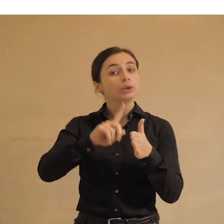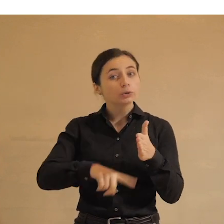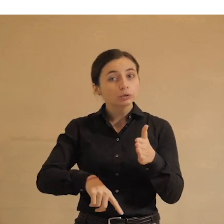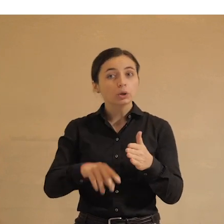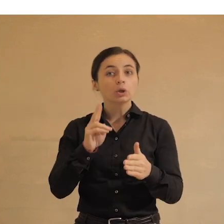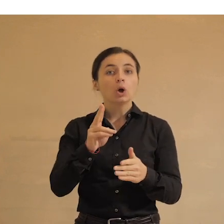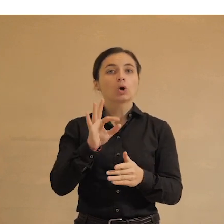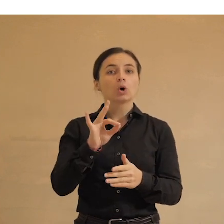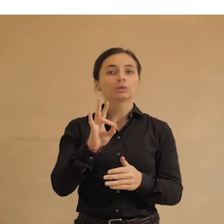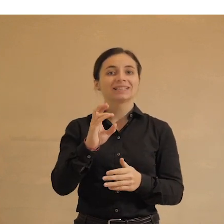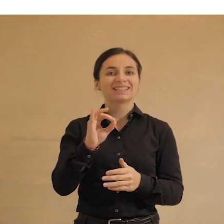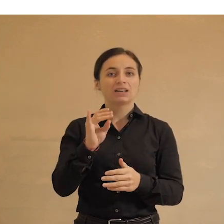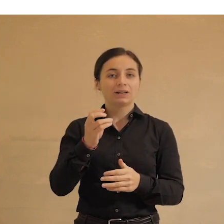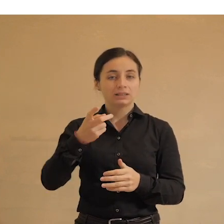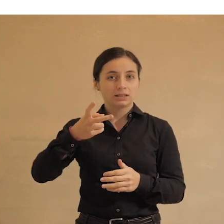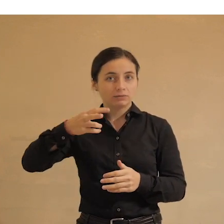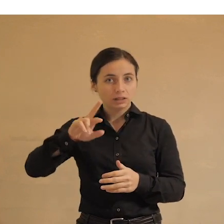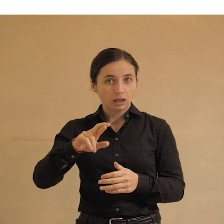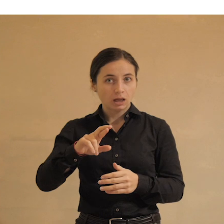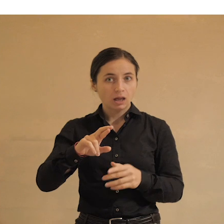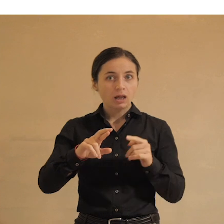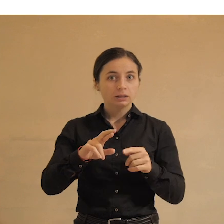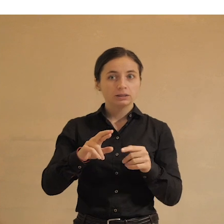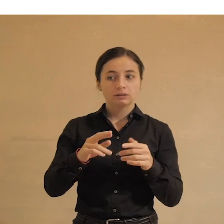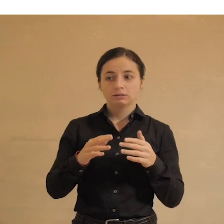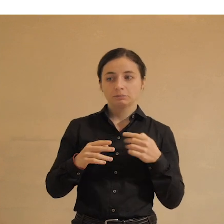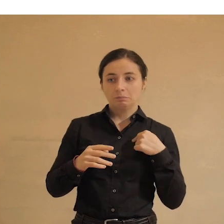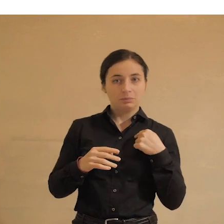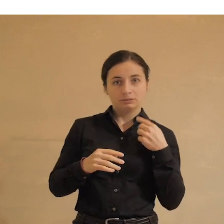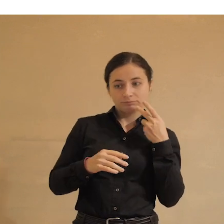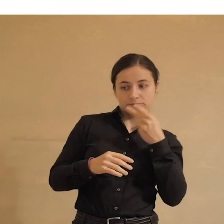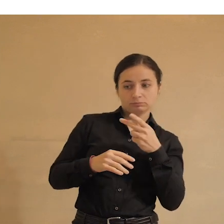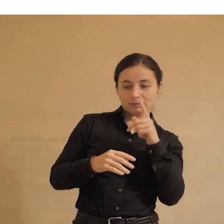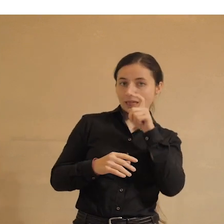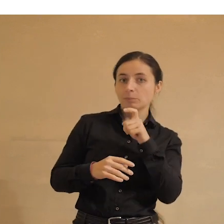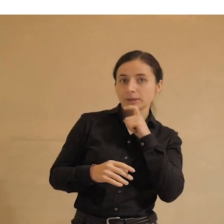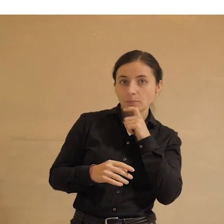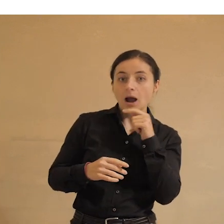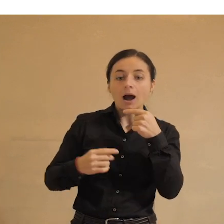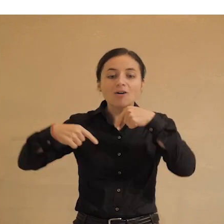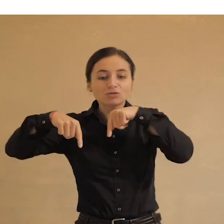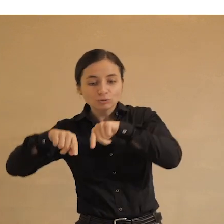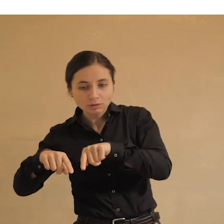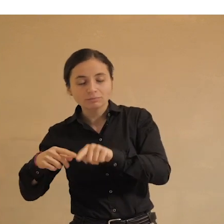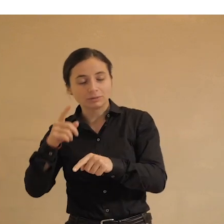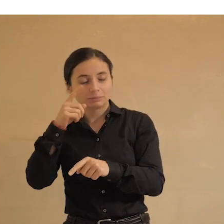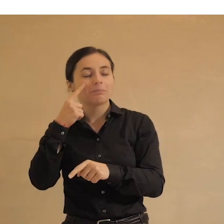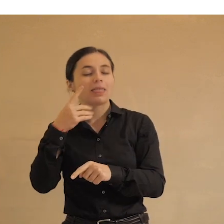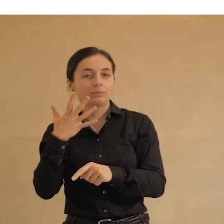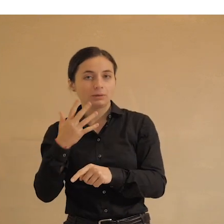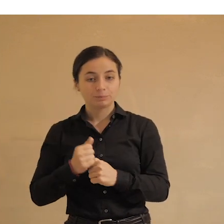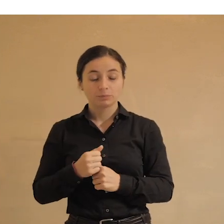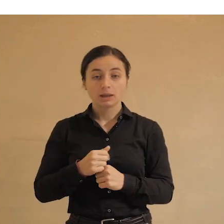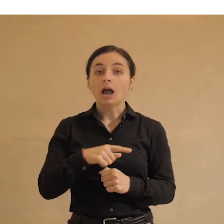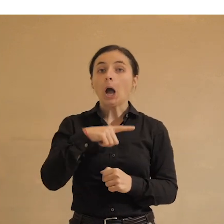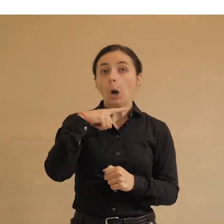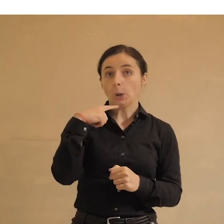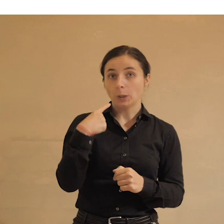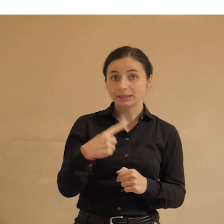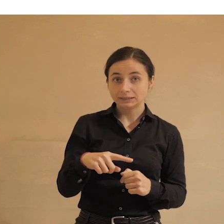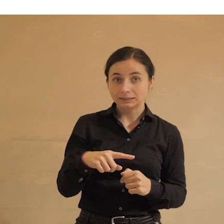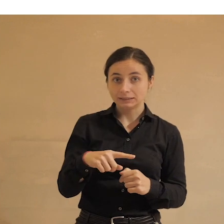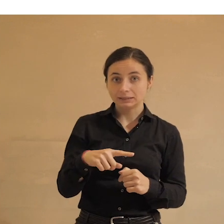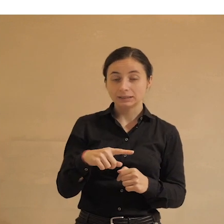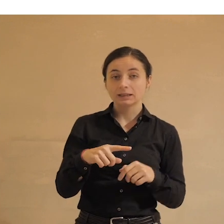консервативная, что снаружи довольно плохо понятно, а понятно на самом деле только изнутри. Россия разделяет со